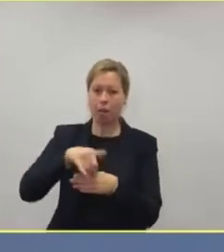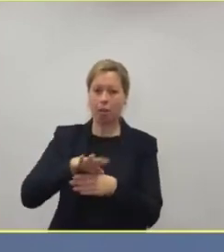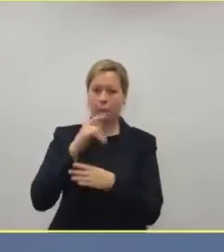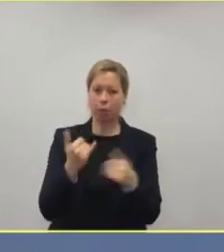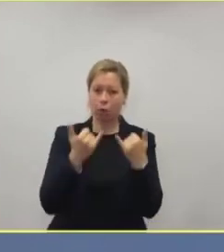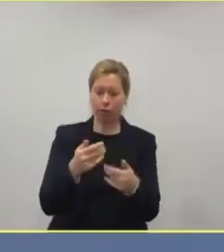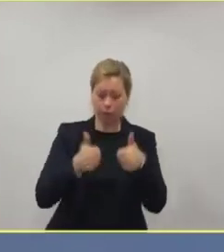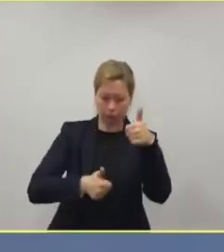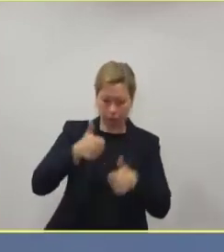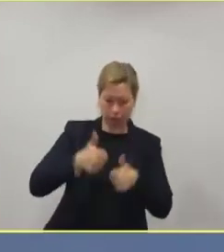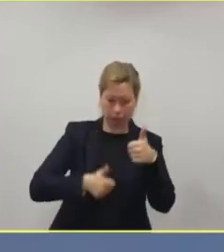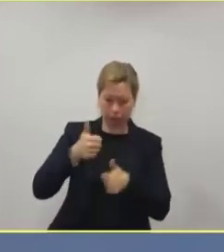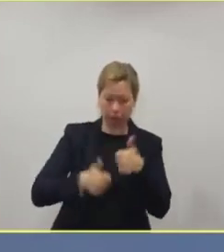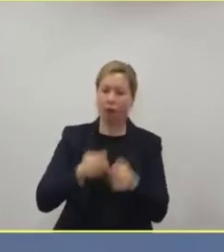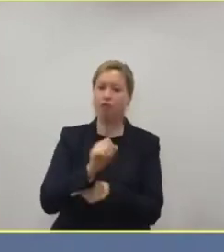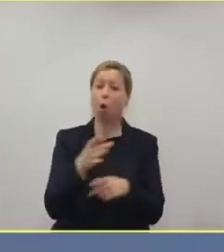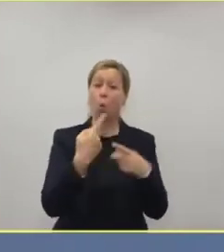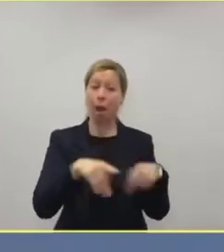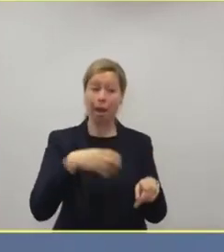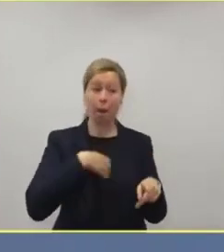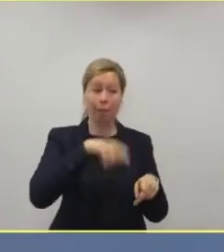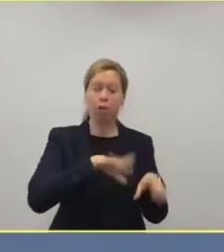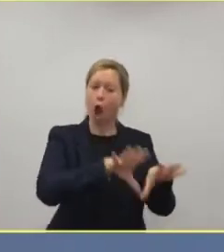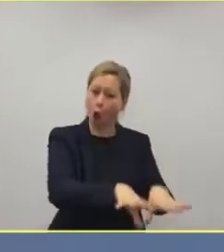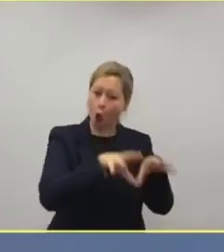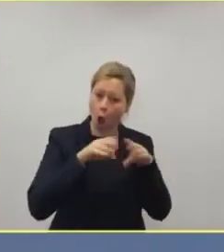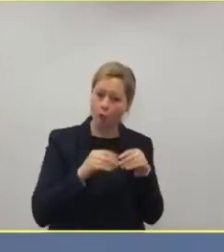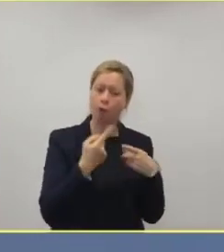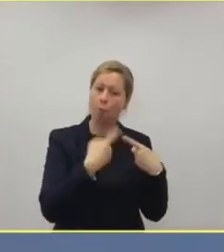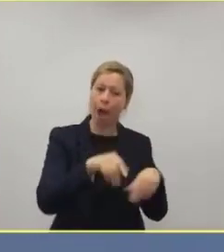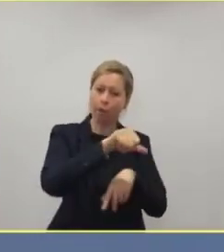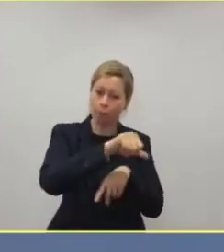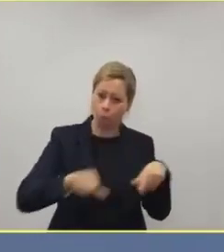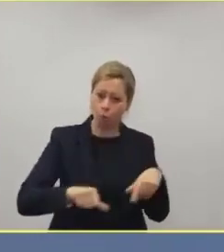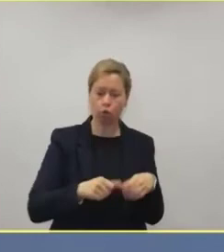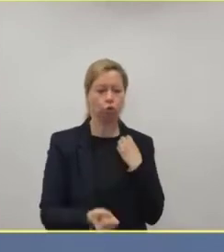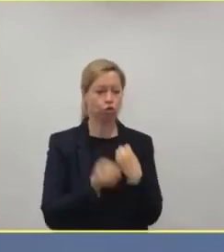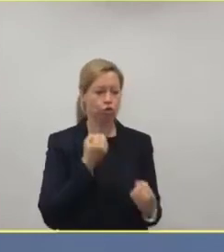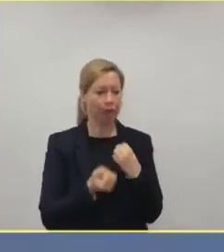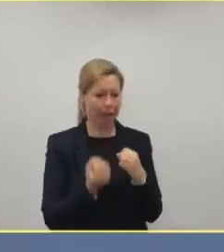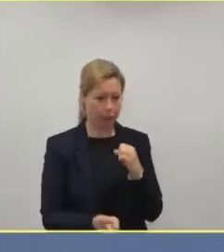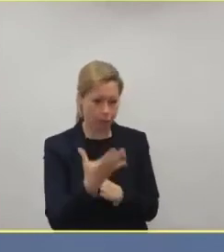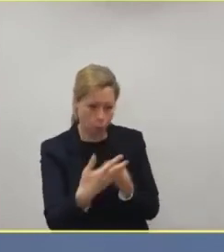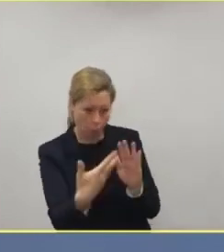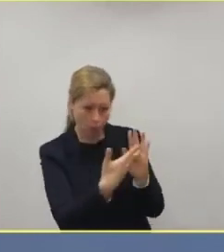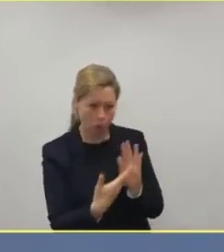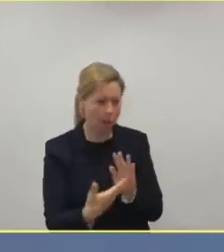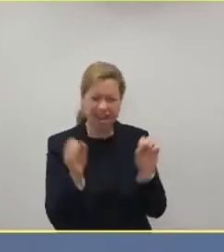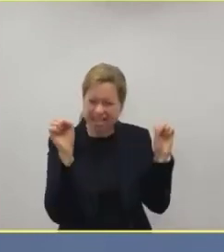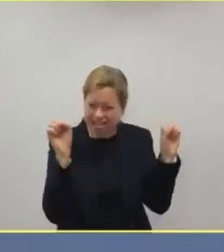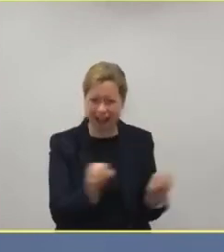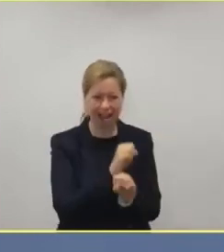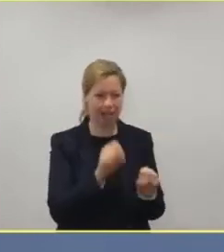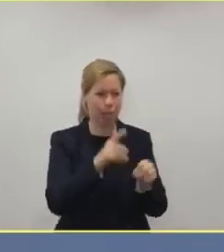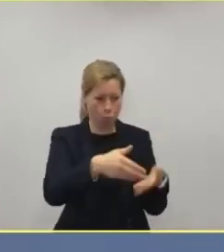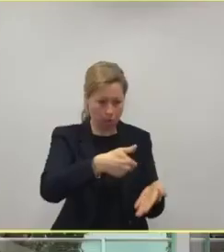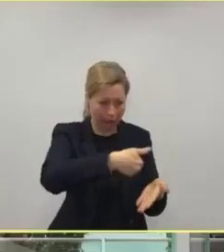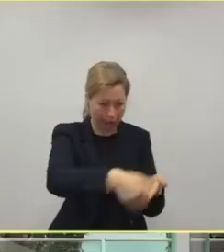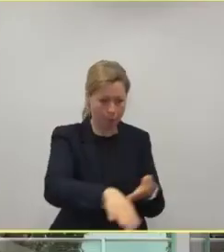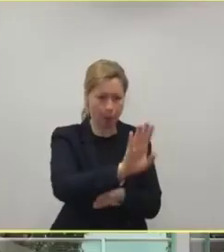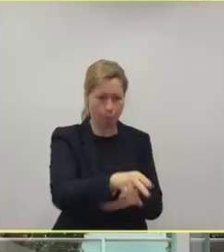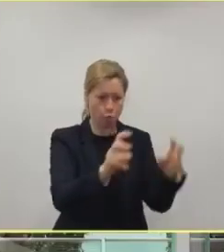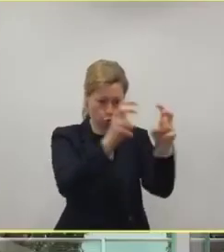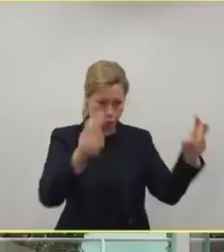elektiven Operation aufnehmen, zur Abklärung von schweren Symptomen im Krankenhaus. Diese Patienten müssen dann zu Hause bleiben.